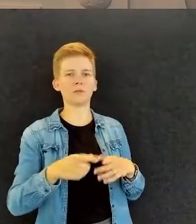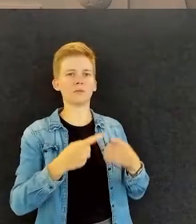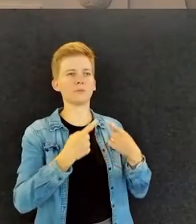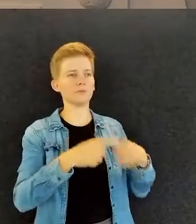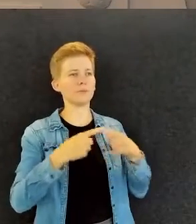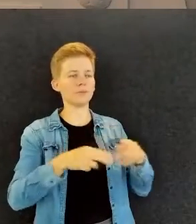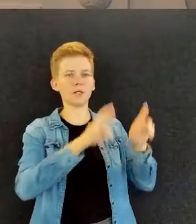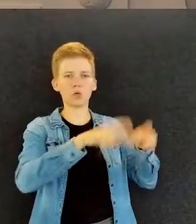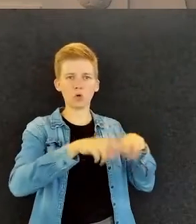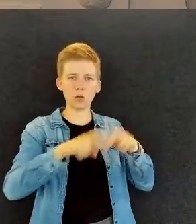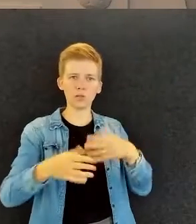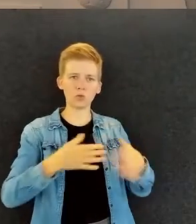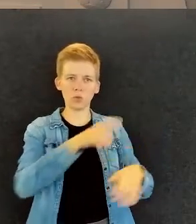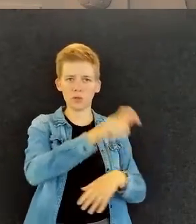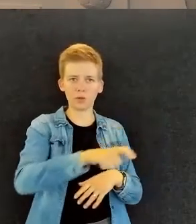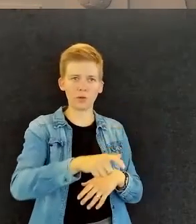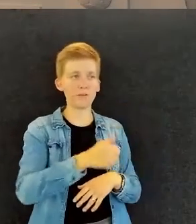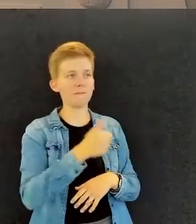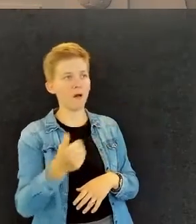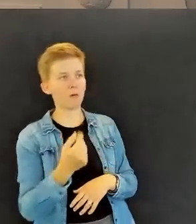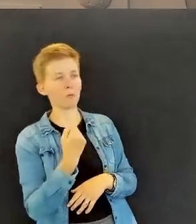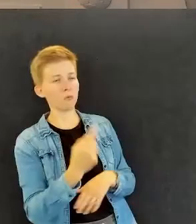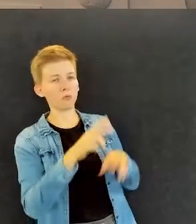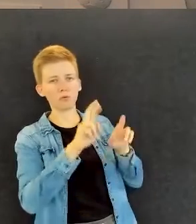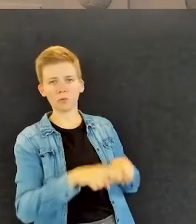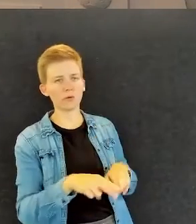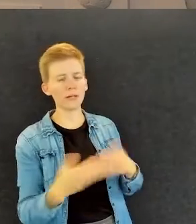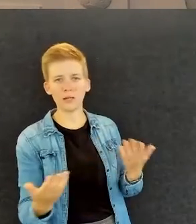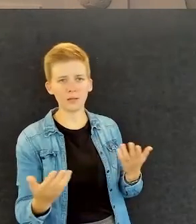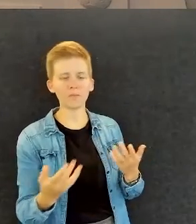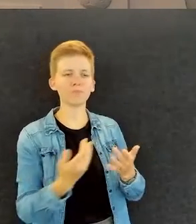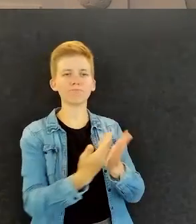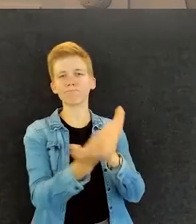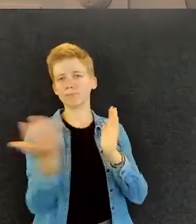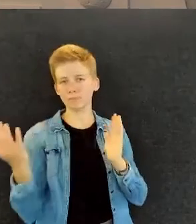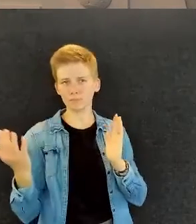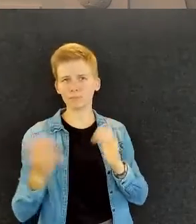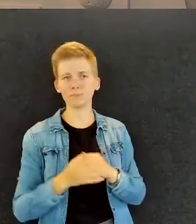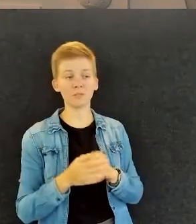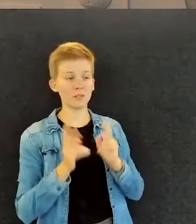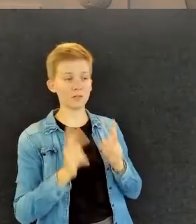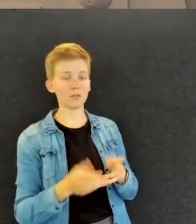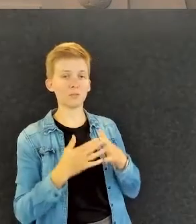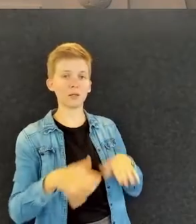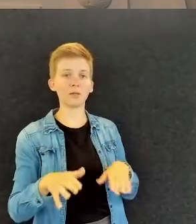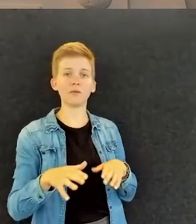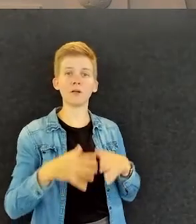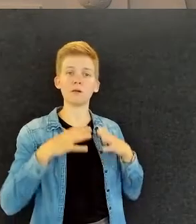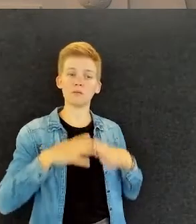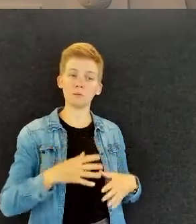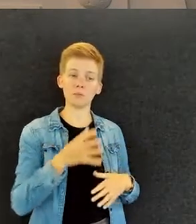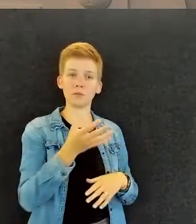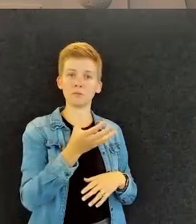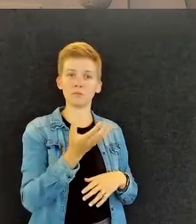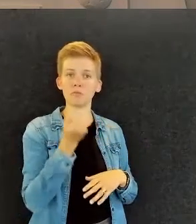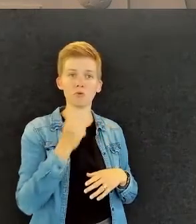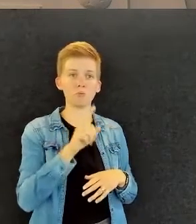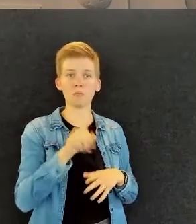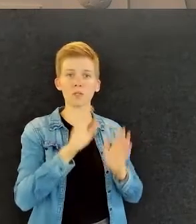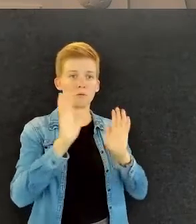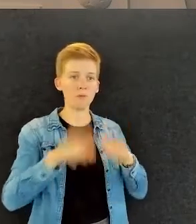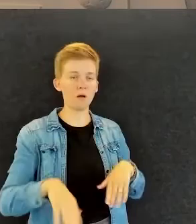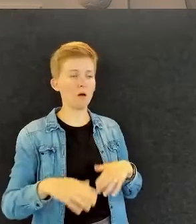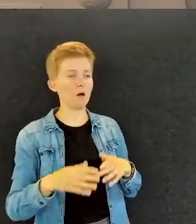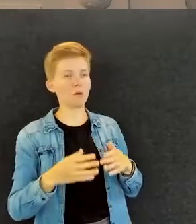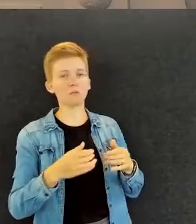eikä välttämättä nyt pelkästään jossain tietynlaisessa, niin eikö voisi ajatella, että vammaisia henkilöitä voisi olla töissä missä tahansa urheilujärjestöissä,